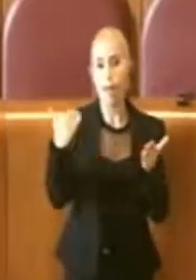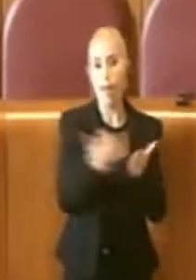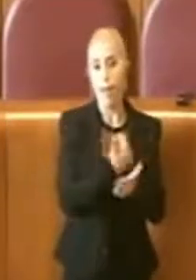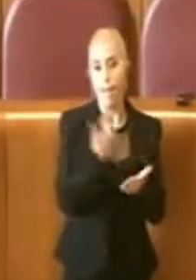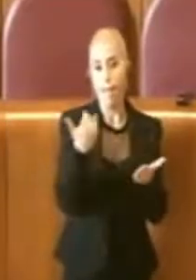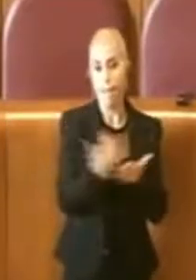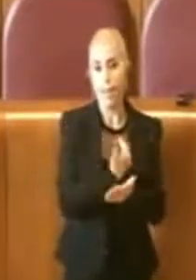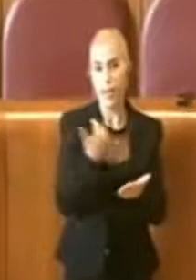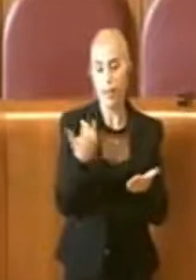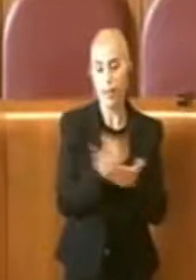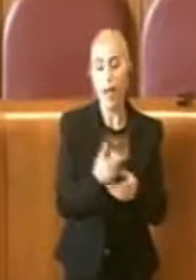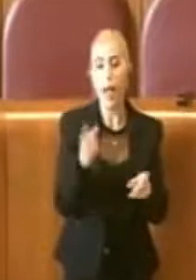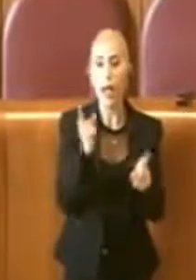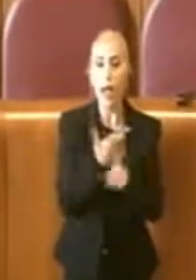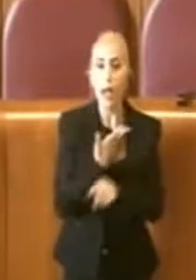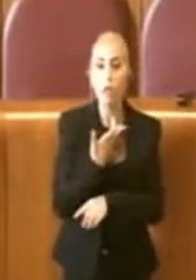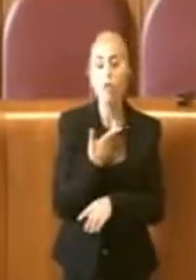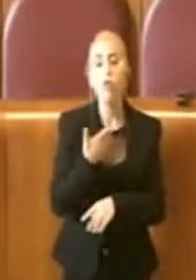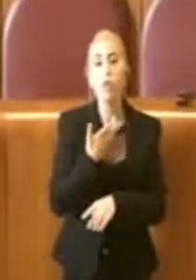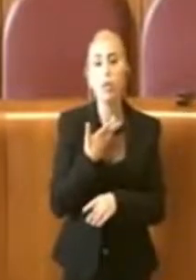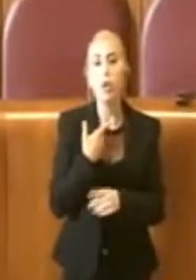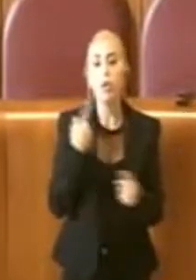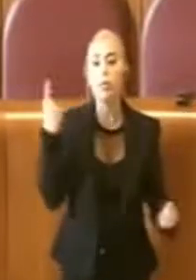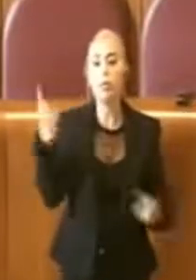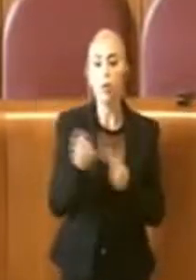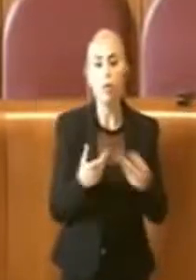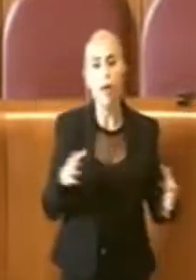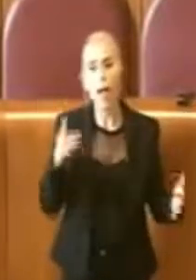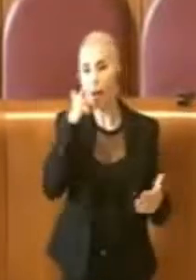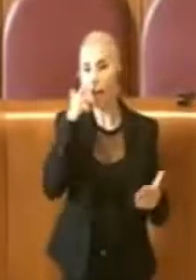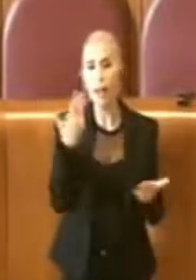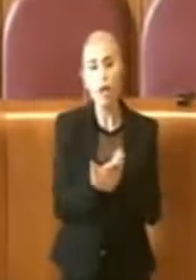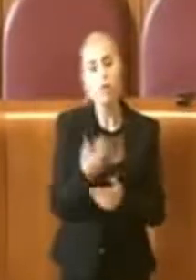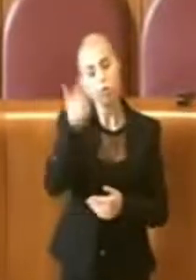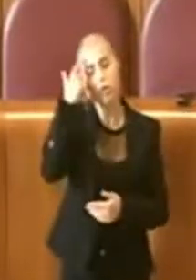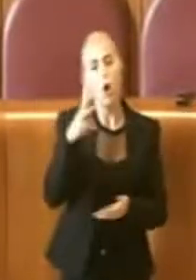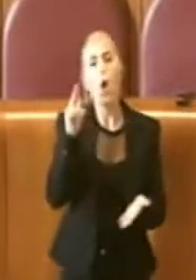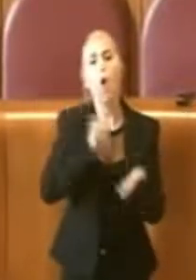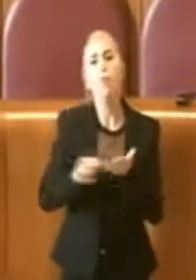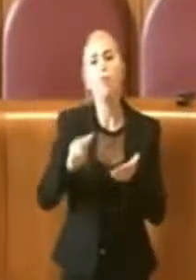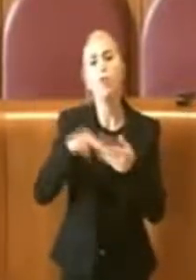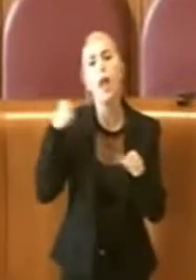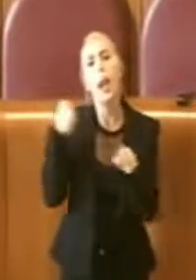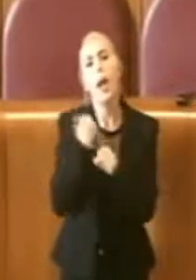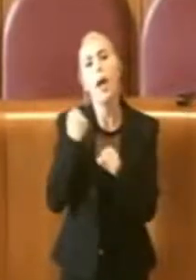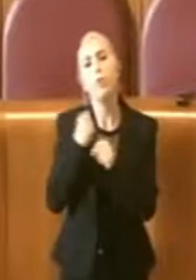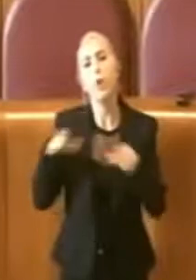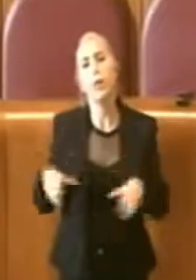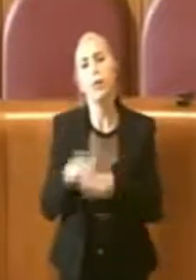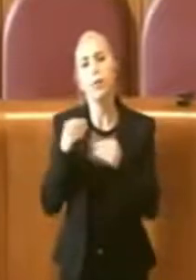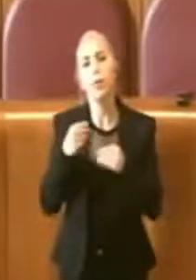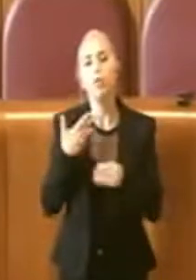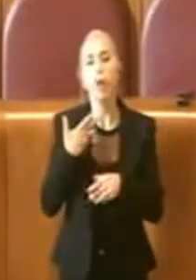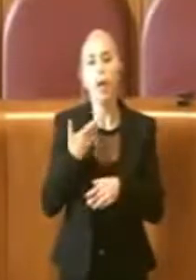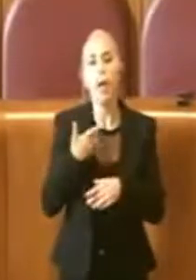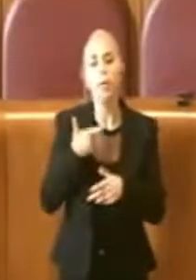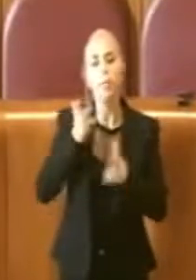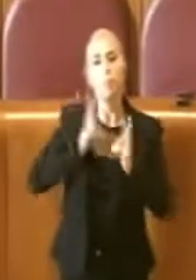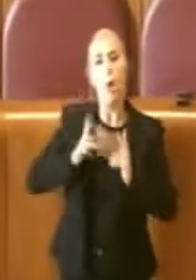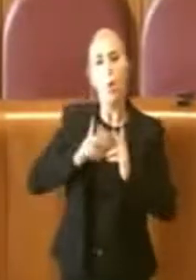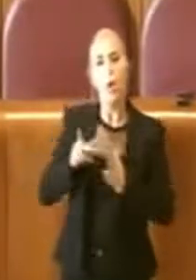Credo che ci siano le condizioni, so che ci sono le condizioni, so che gli uffici si stanno lavorando, abbiamo avuto rassicurazioni su questo,